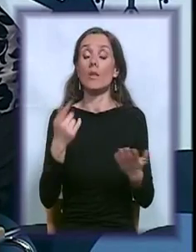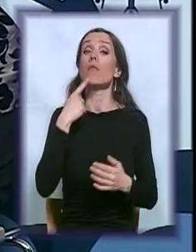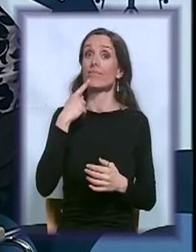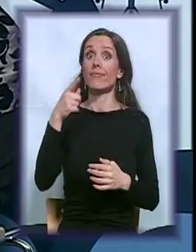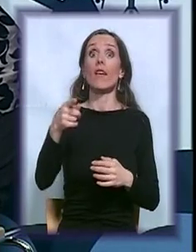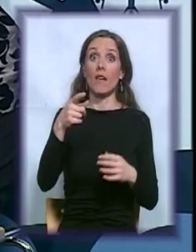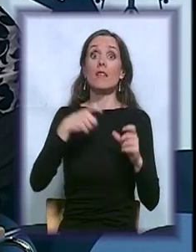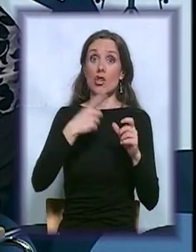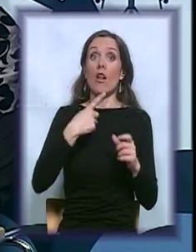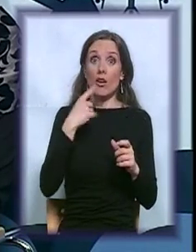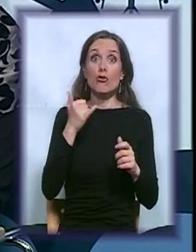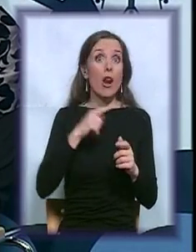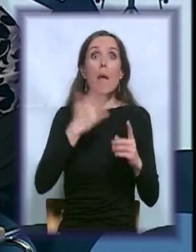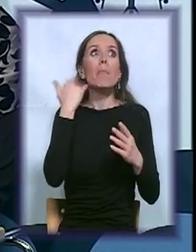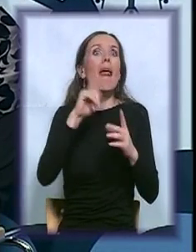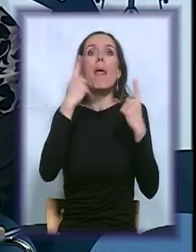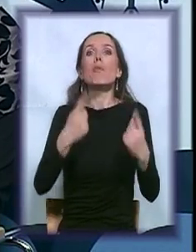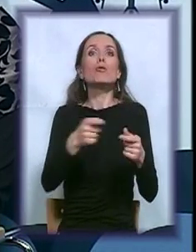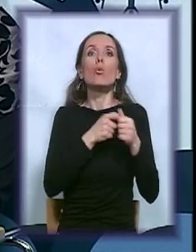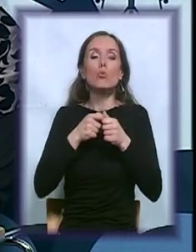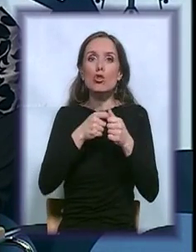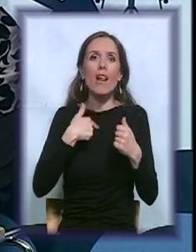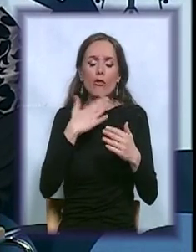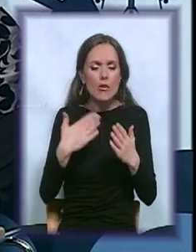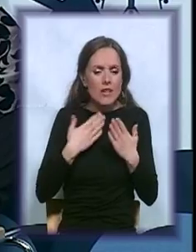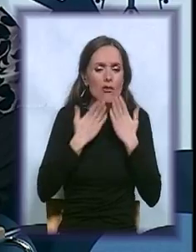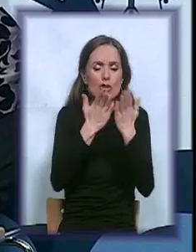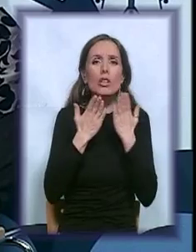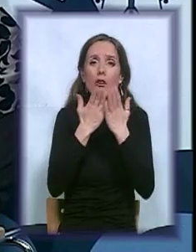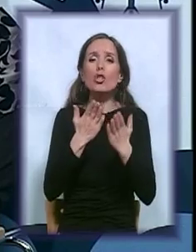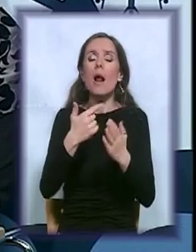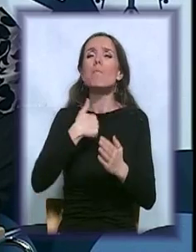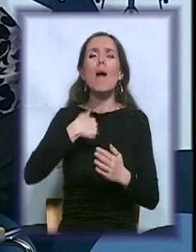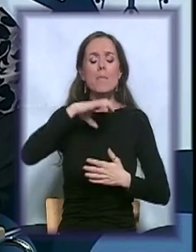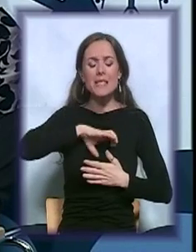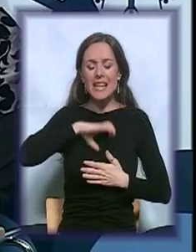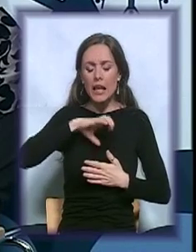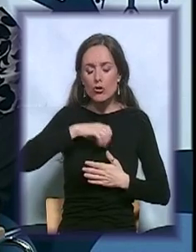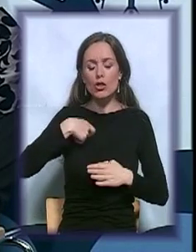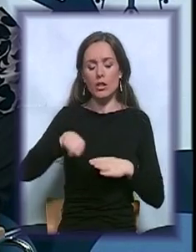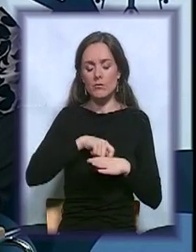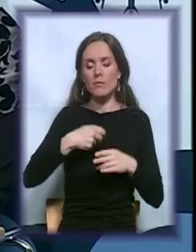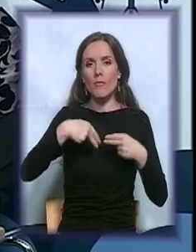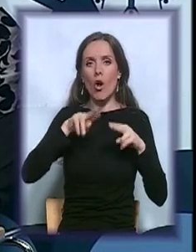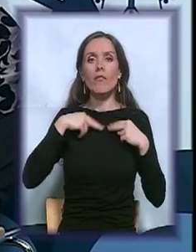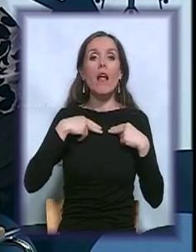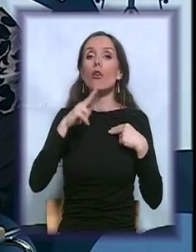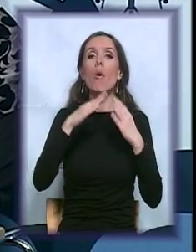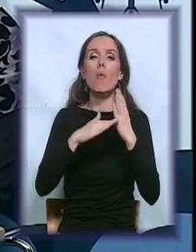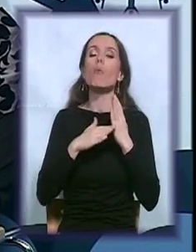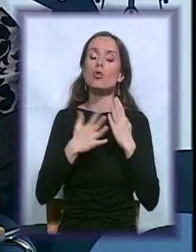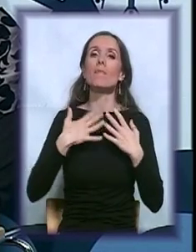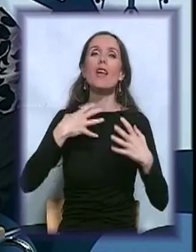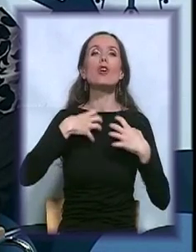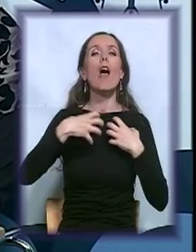čitala sam malo. U stvari, meni je jako puno pomoglo za moj psihički oporavak. Čitala sam našu glumicu